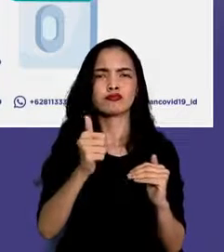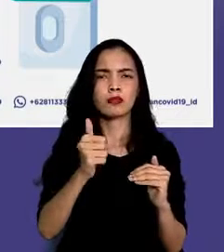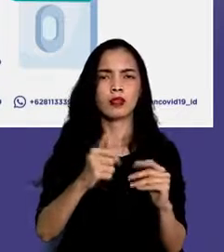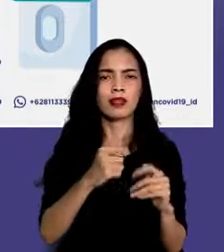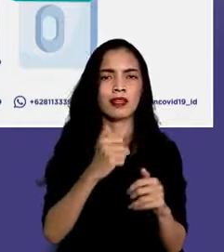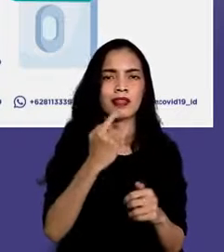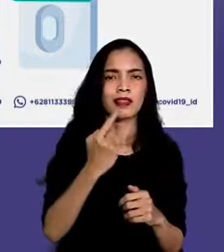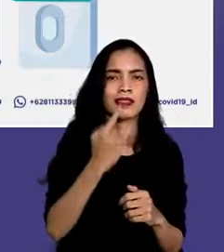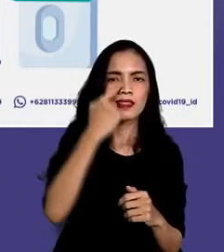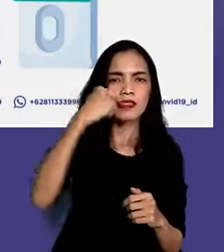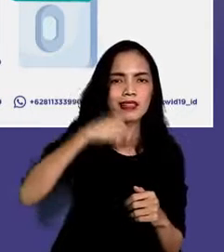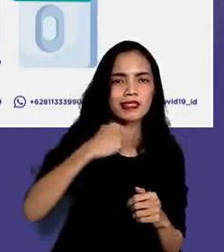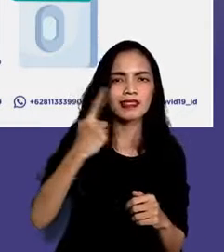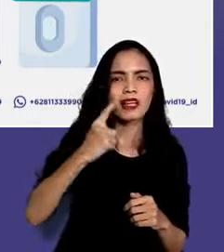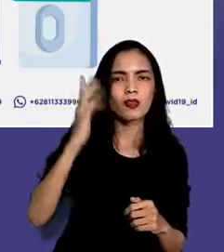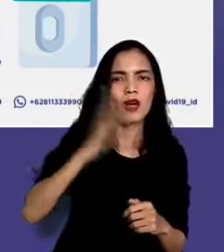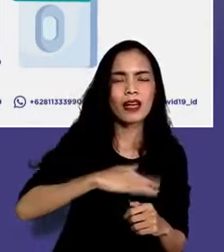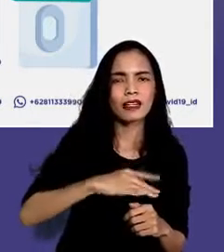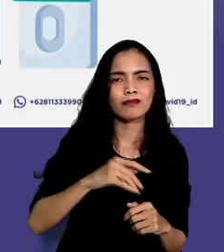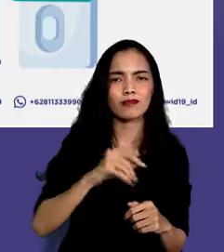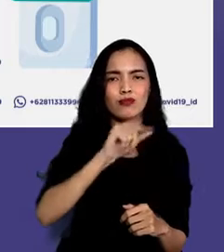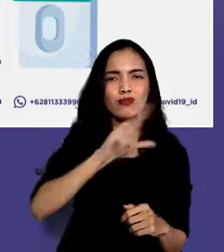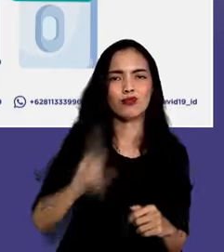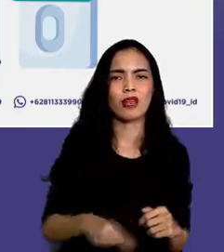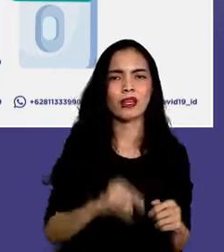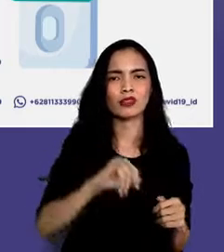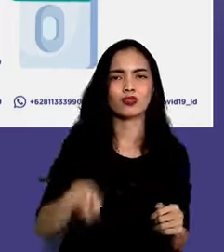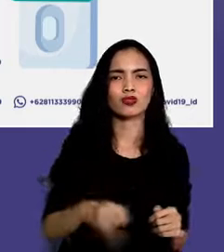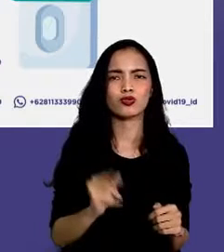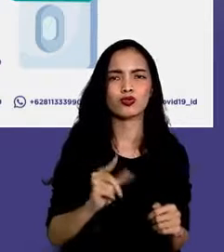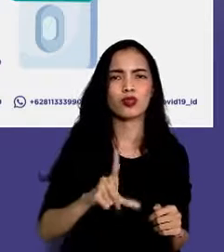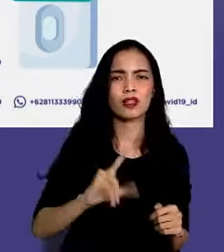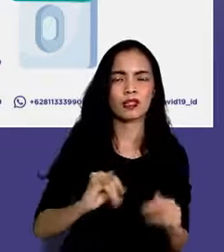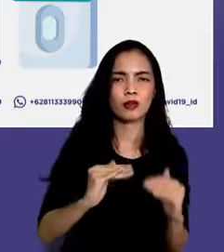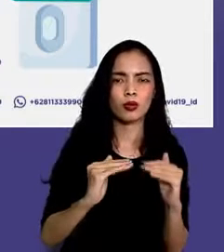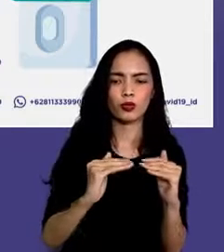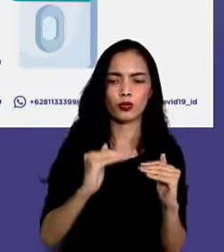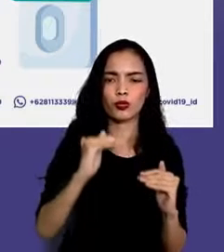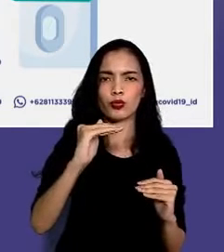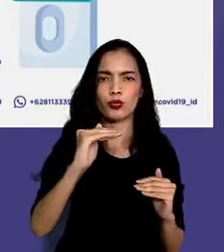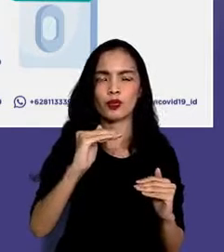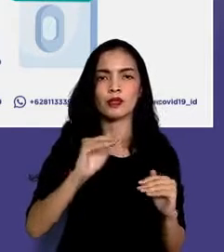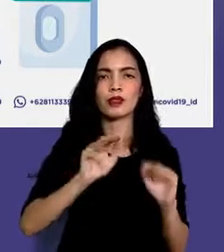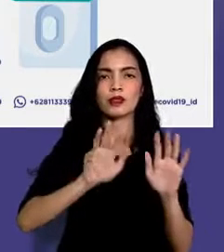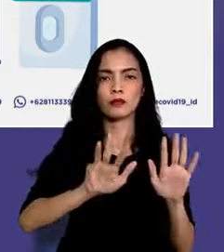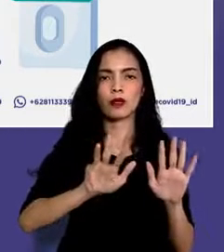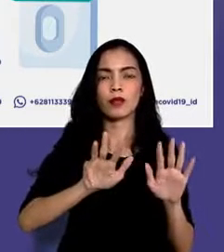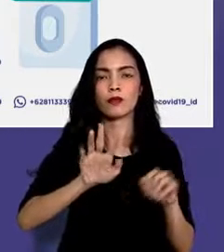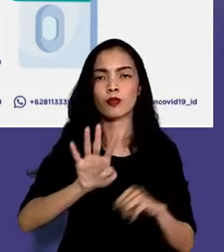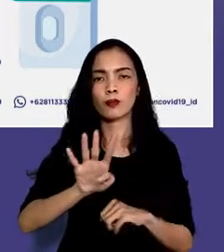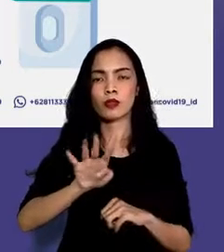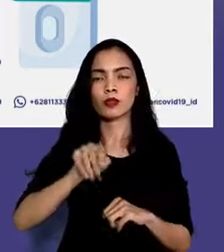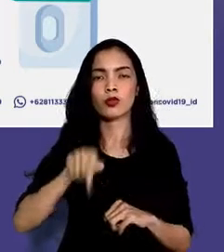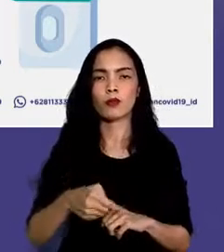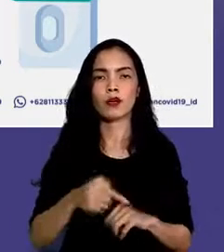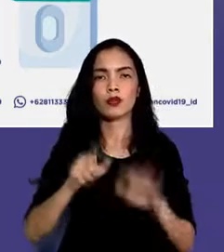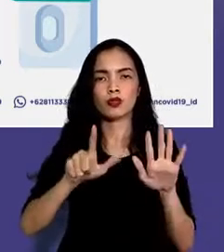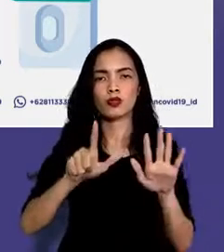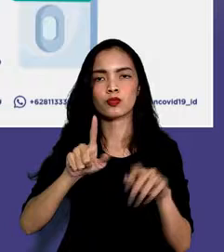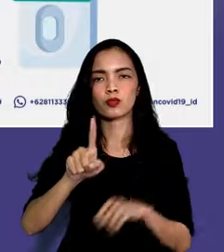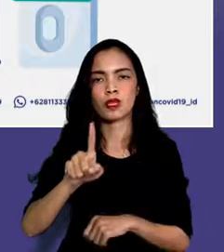-rata pemeriksaan spesimen harian di bulan Juli mengalami peningkatan sebesar 94,71%